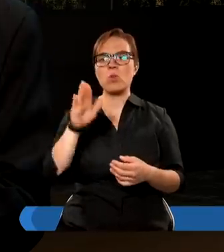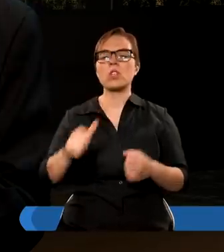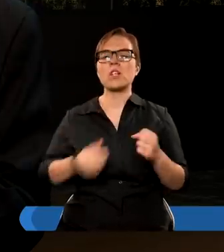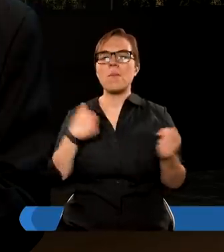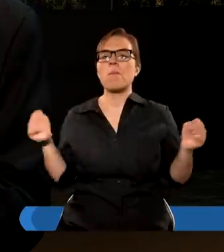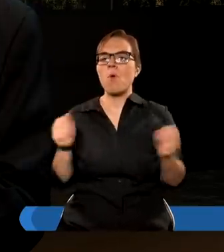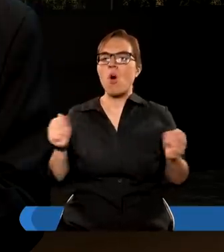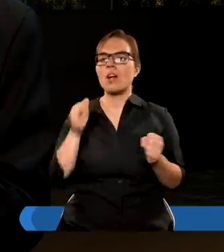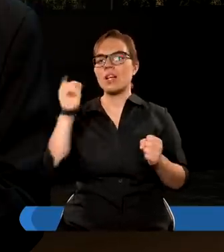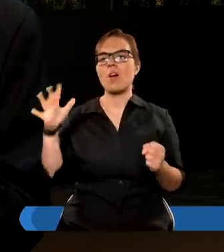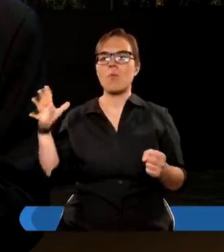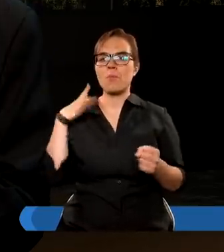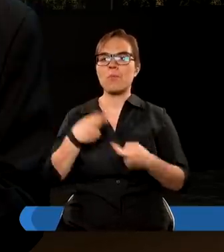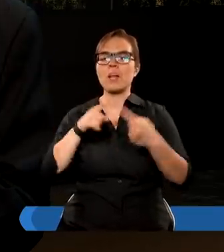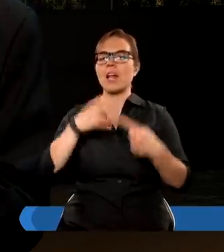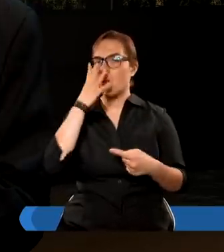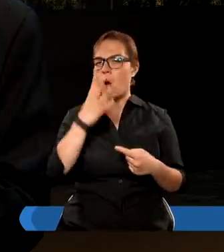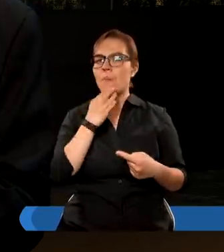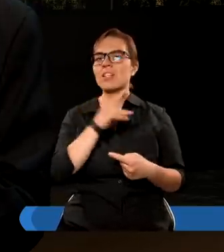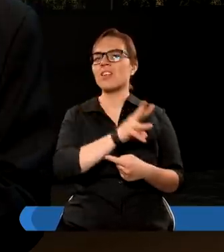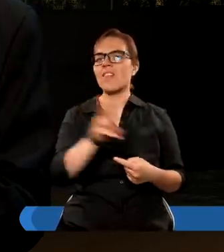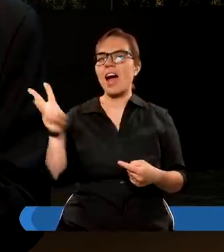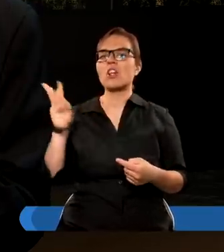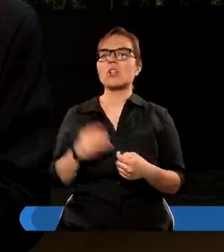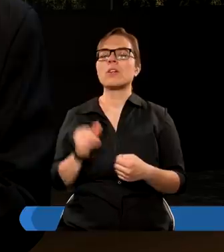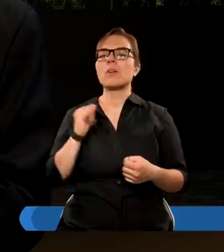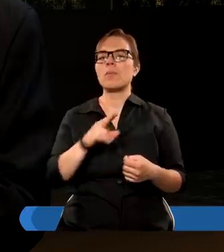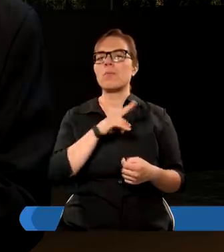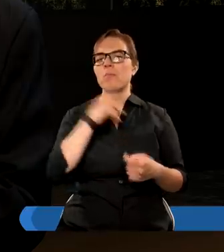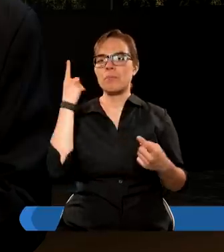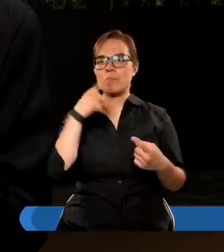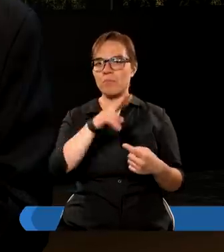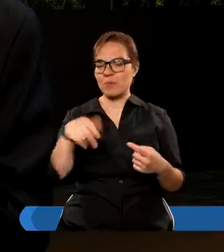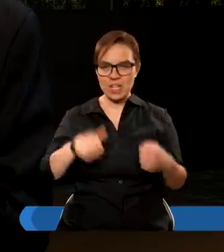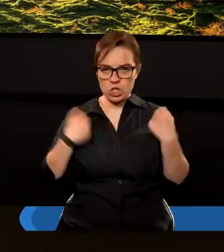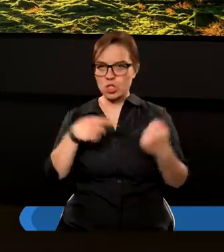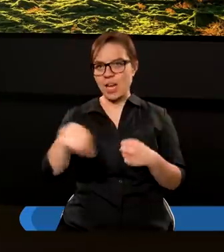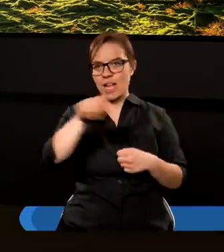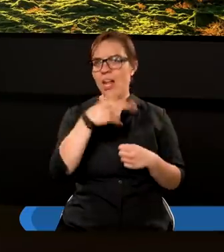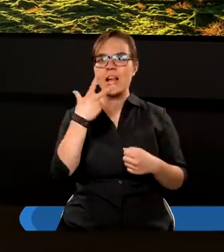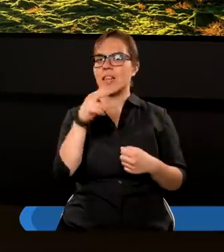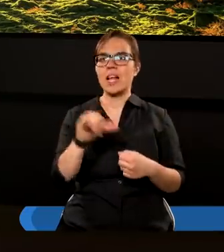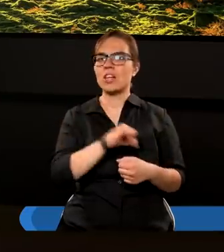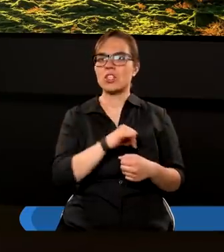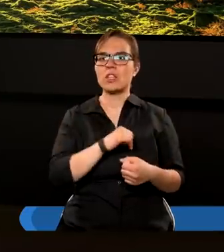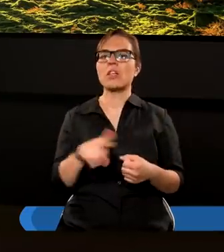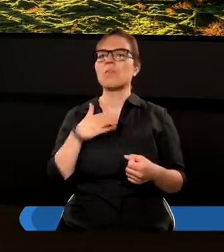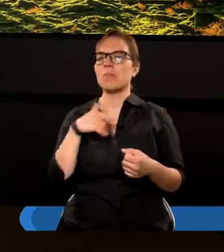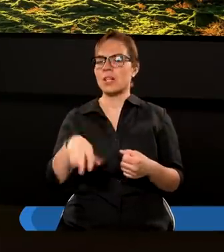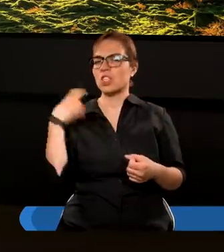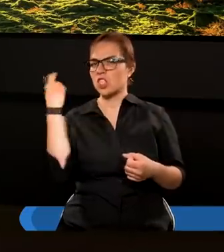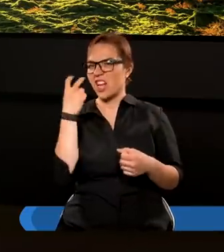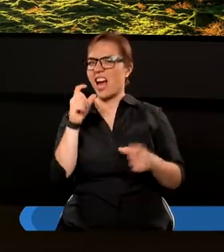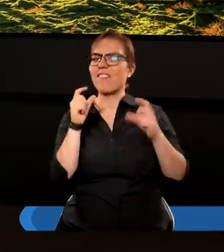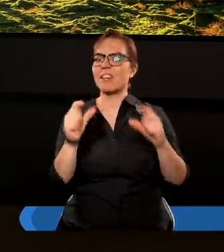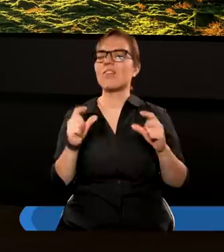żeby bojaźń jego była przed obliczem waszym, byście nie grzeszyli. Mamy tutaj ciekawy